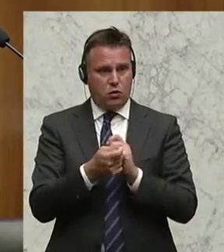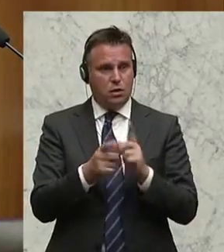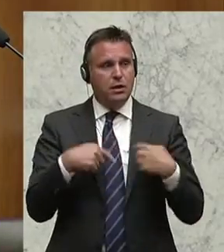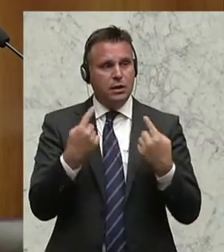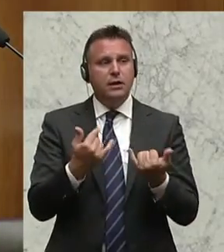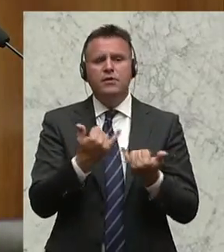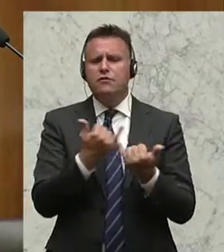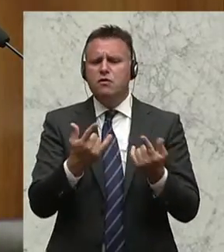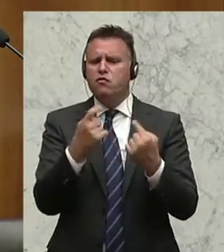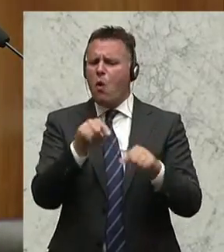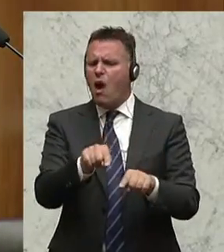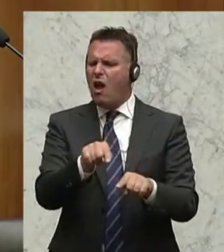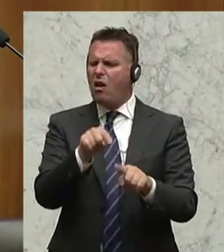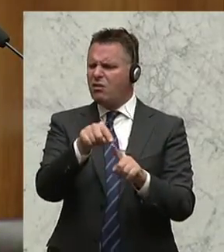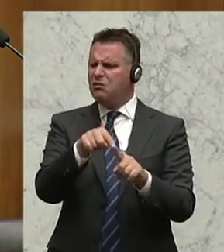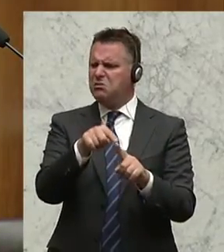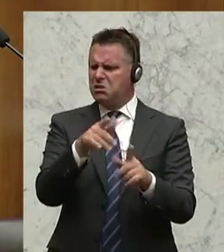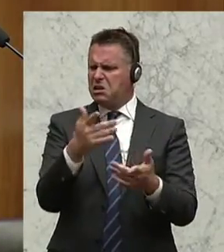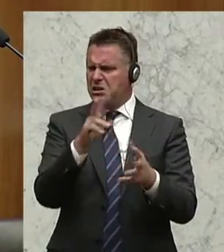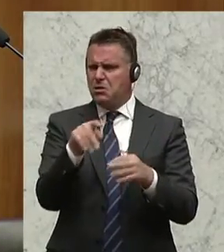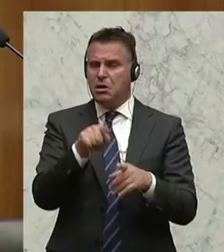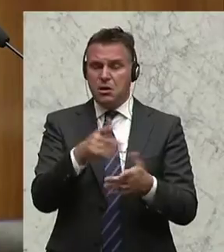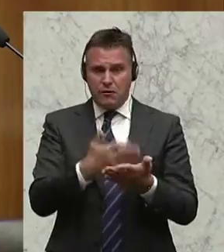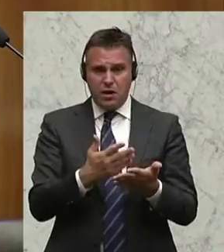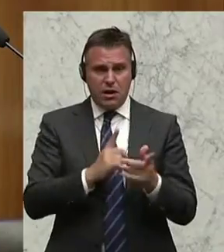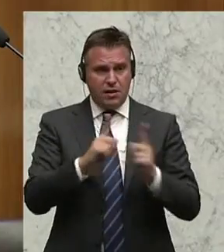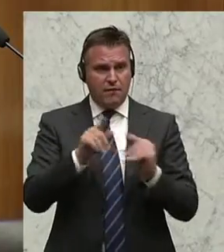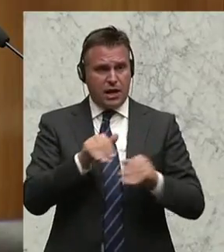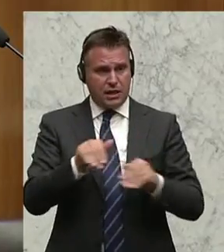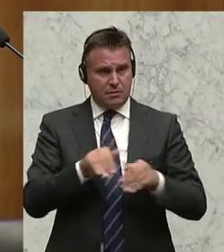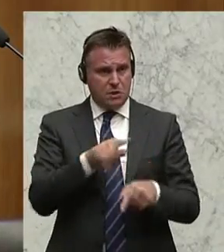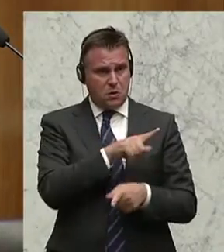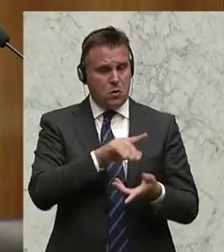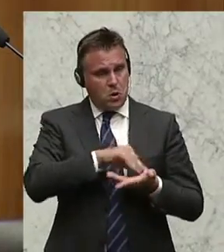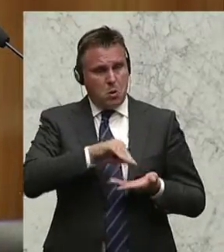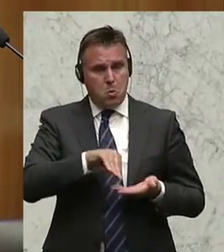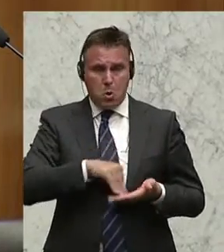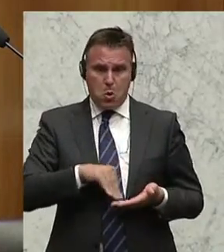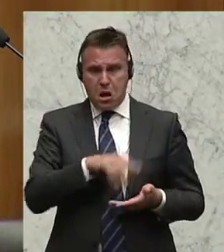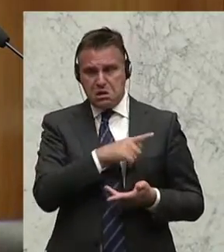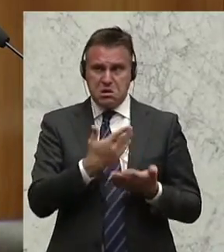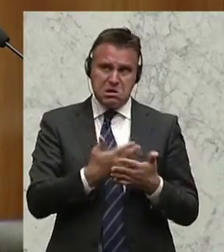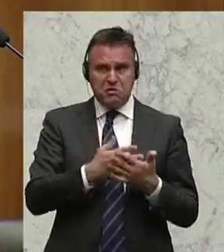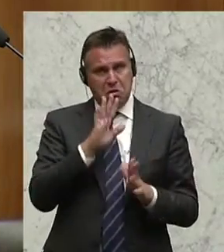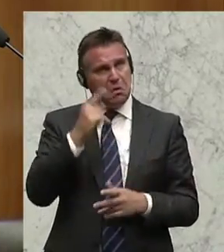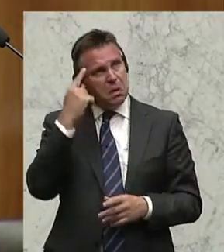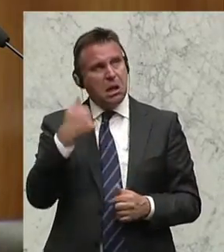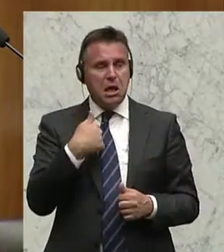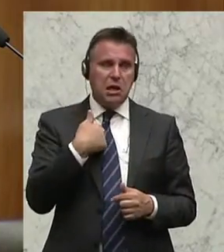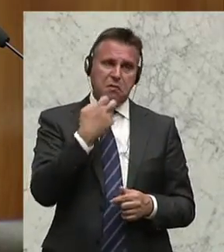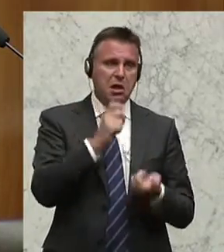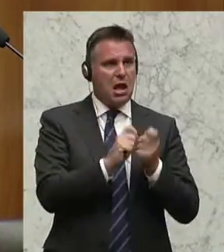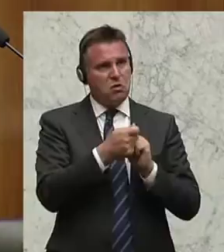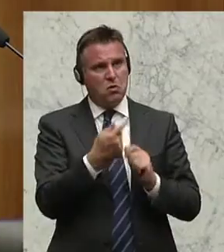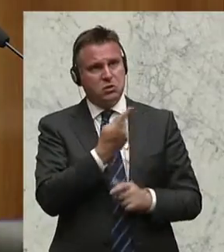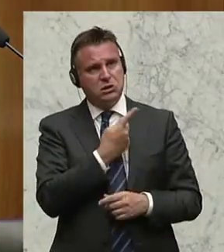sind wieder hingekommen. Es war ja nicht so, dass sich die Bürokratie des Verkehrsministeriums jetzt eine Änderung überlegt hat und sagt, das machen wir jetzt,